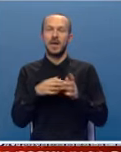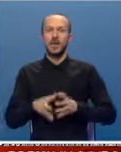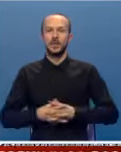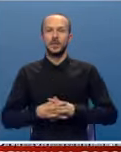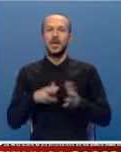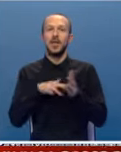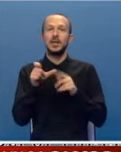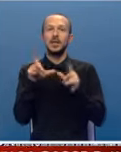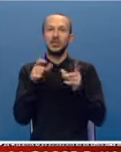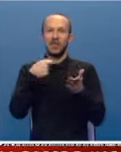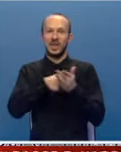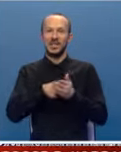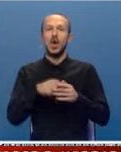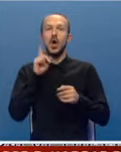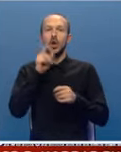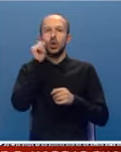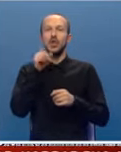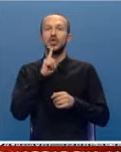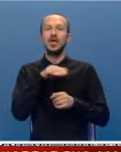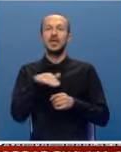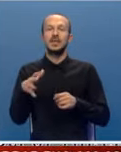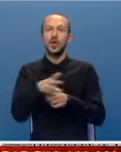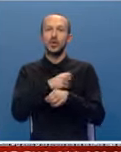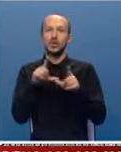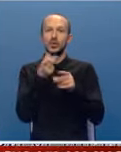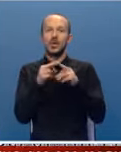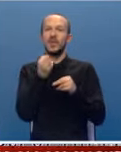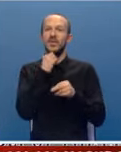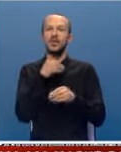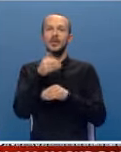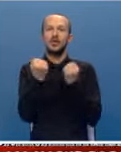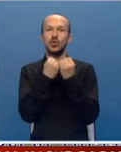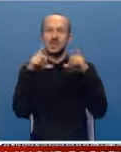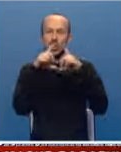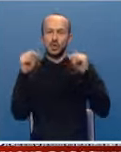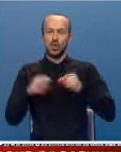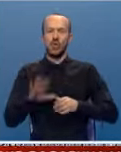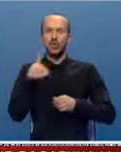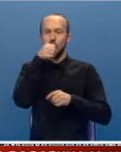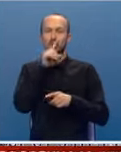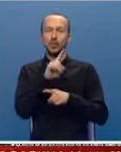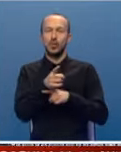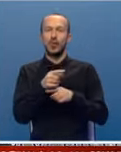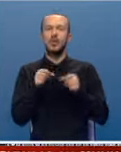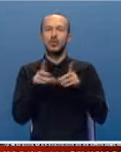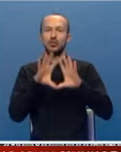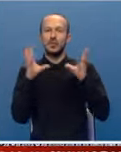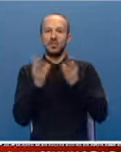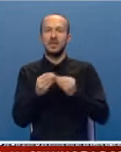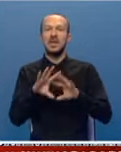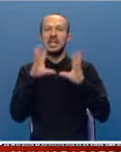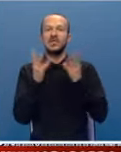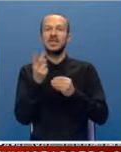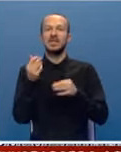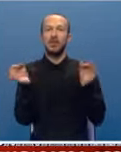znači ide subvencija za roditelje čija djeca koriste usluge privatne preškolske ustanove i ono što moram da, evo, poručim svima da su sva